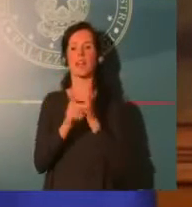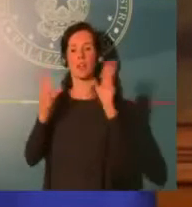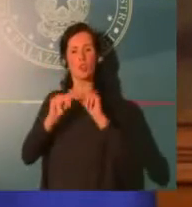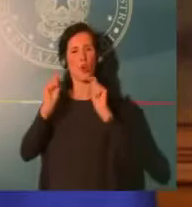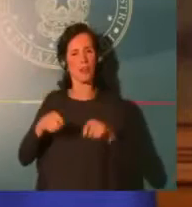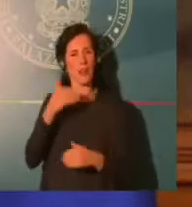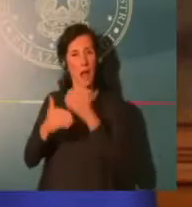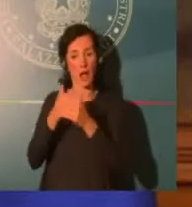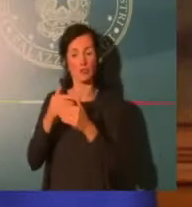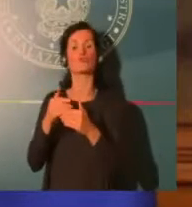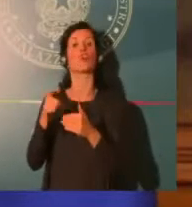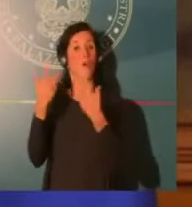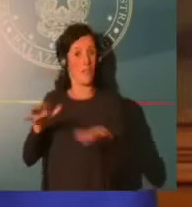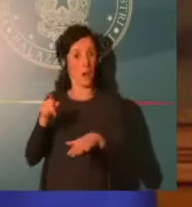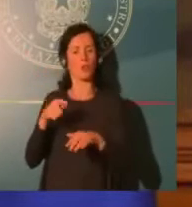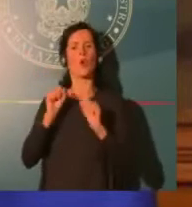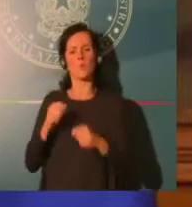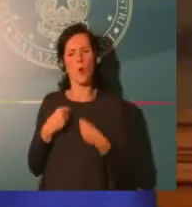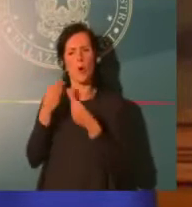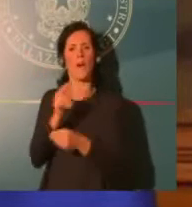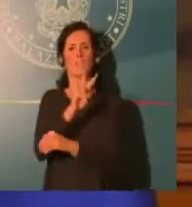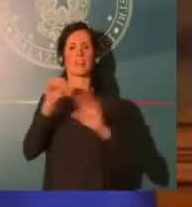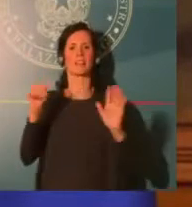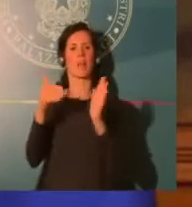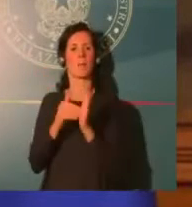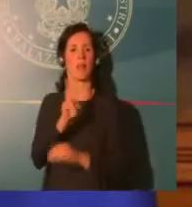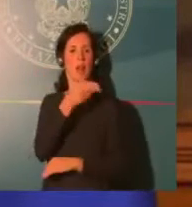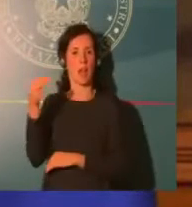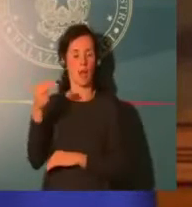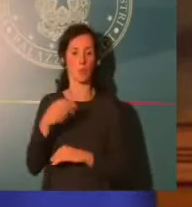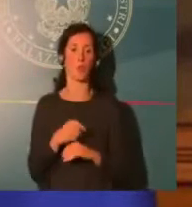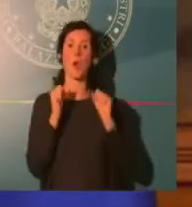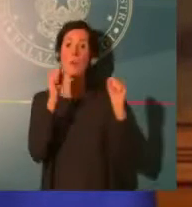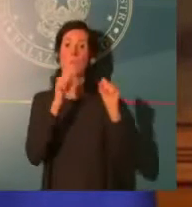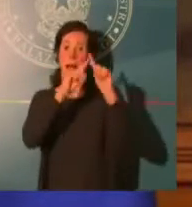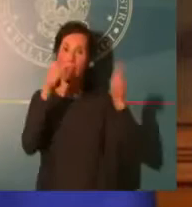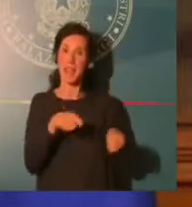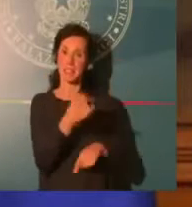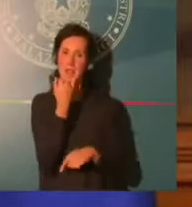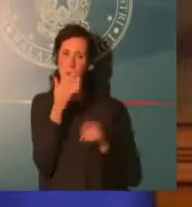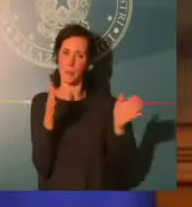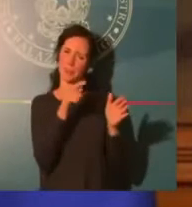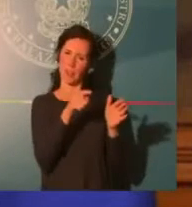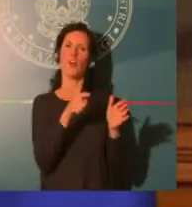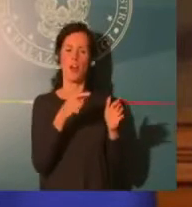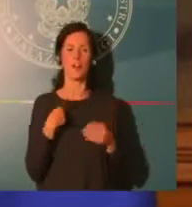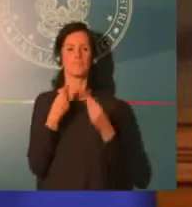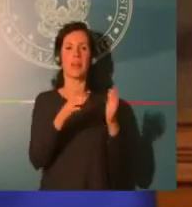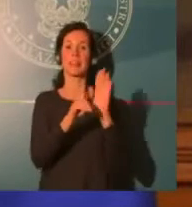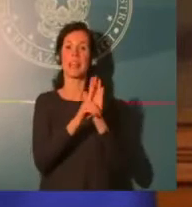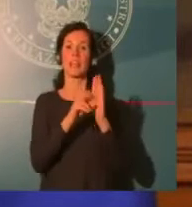2.000 euro con il decreto rilancio potrà ottenere 4.000 euro. Oltre ai ristori a fondo perduto